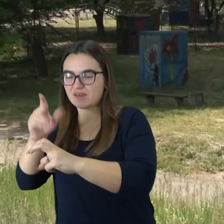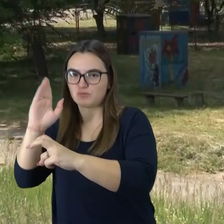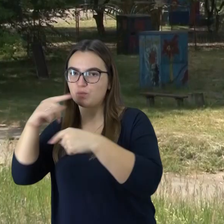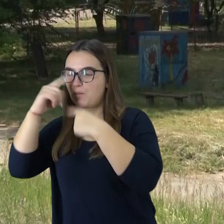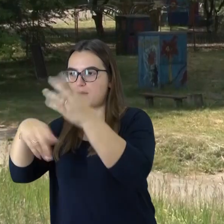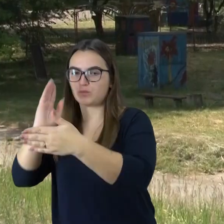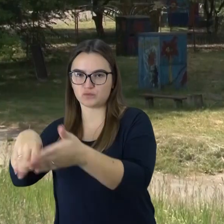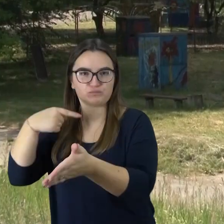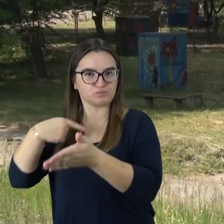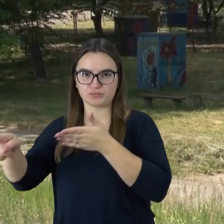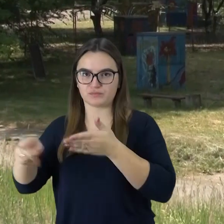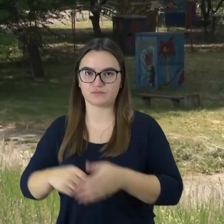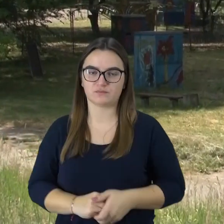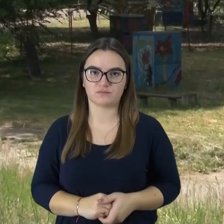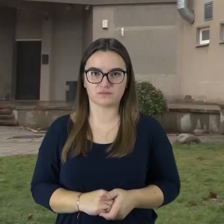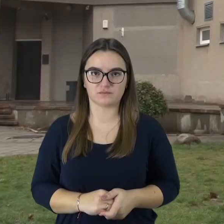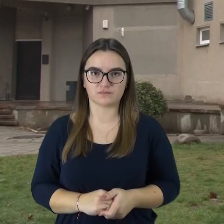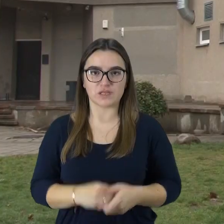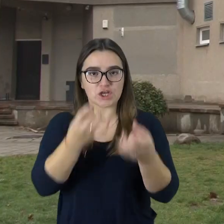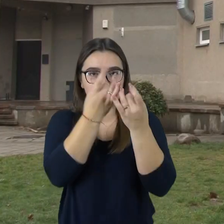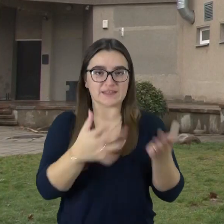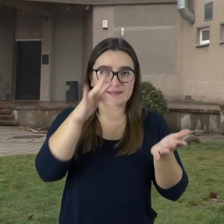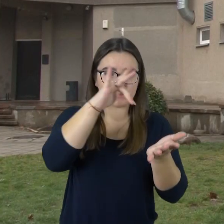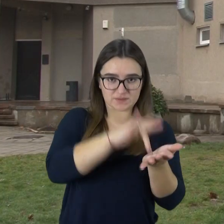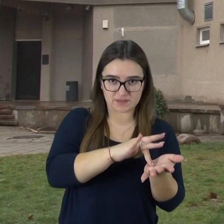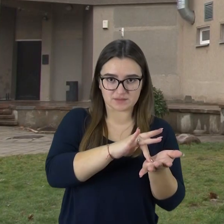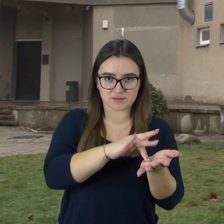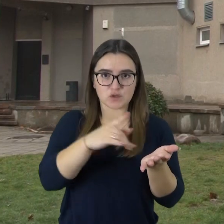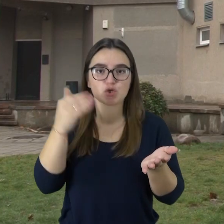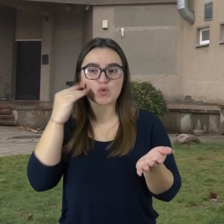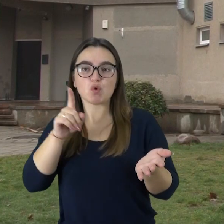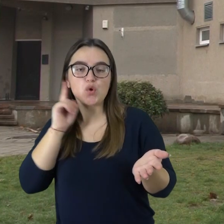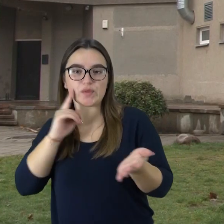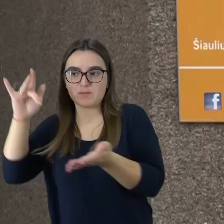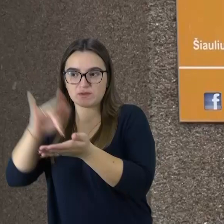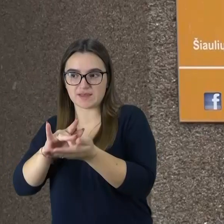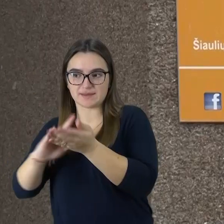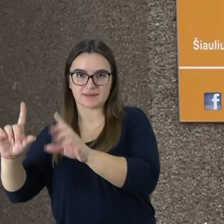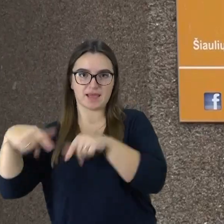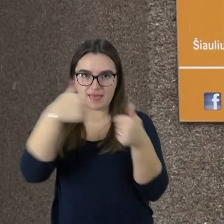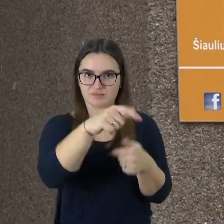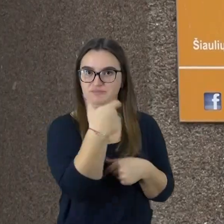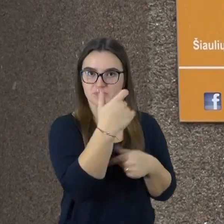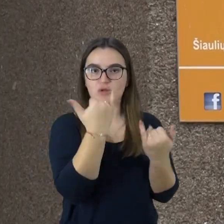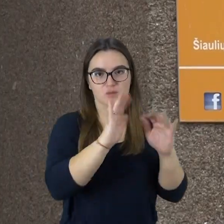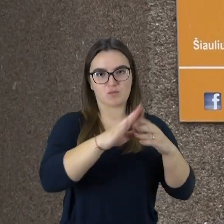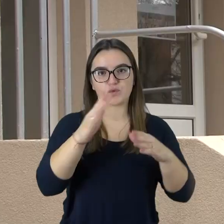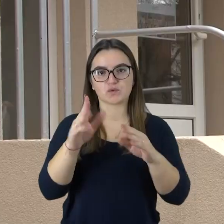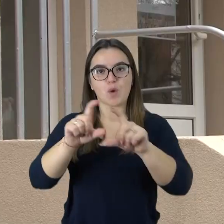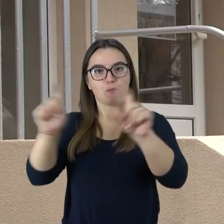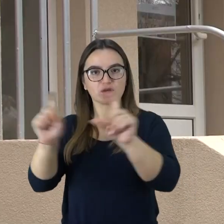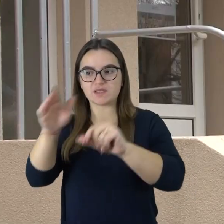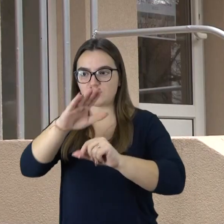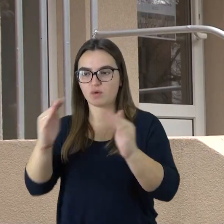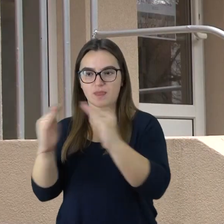atrakcionai kitame bus demontuoti. Švietimo centrui priklausę Šiauliu jaunimo centras, perdodamas moksleigų namams.